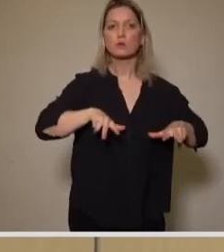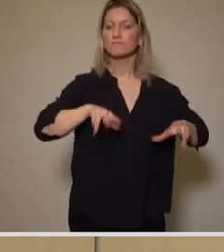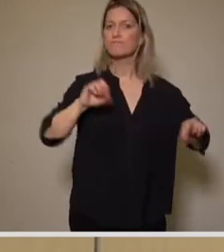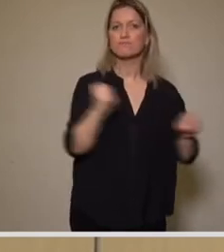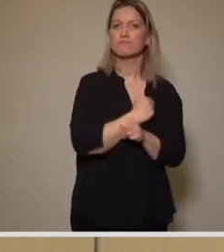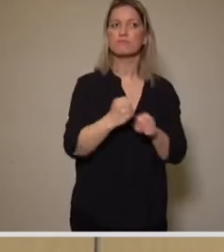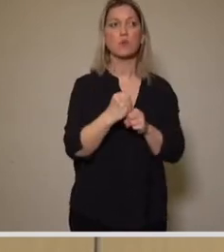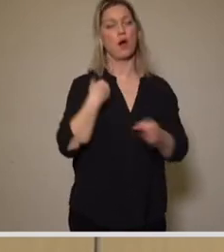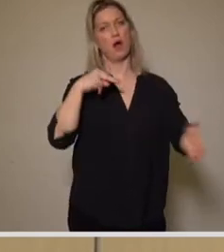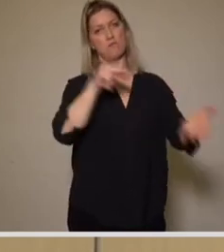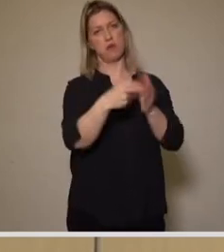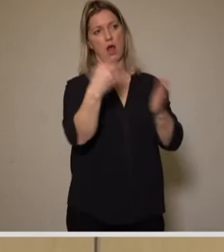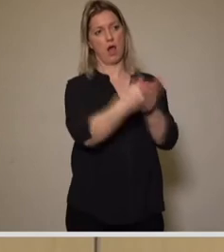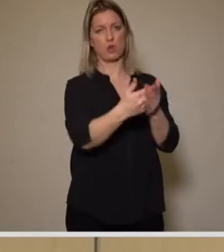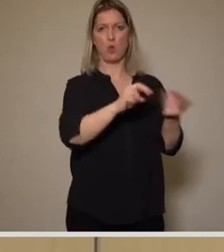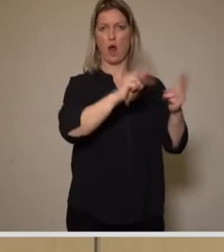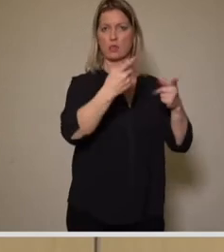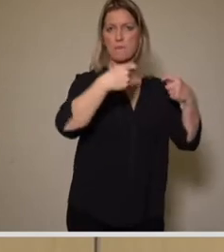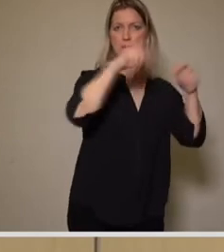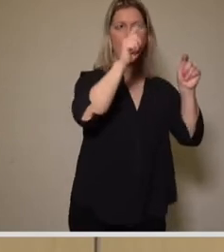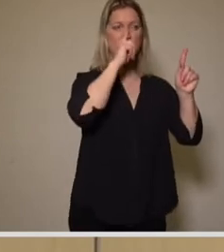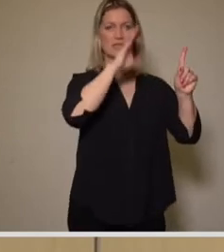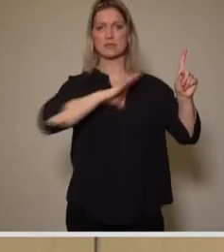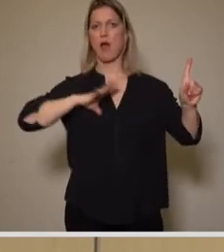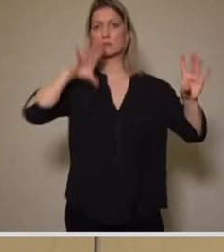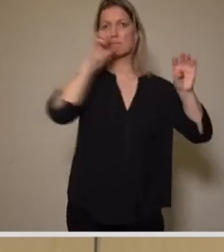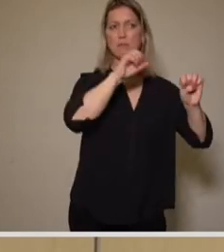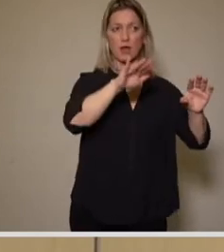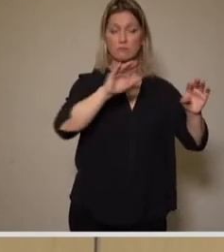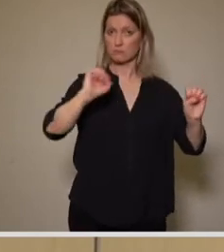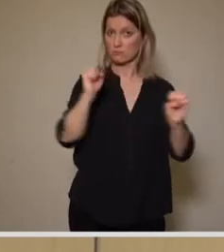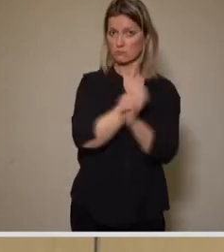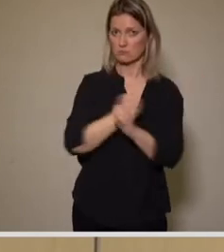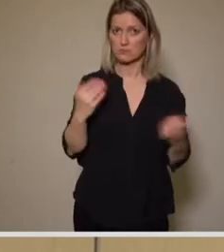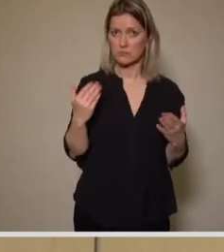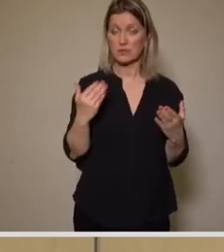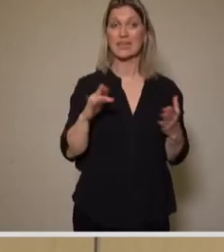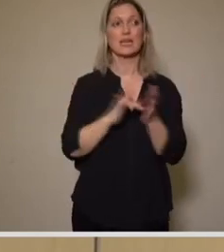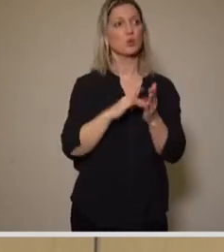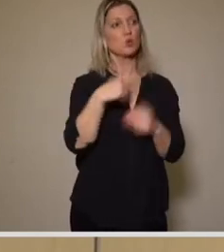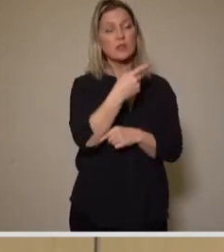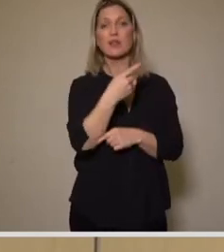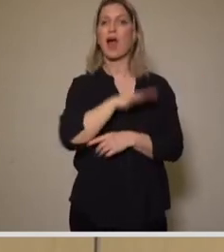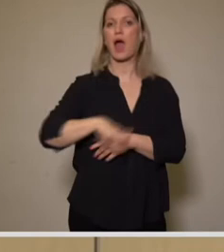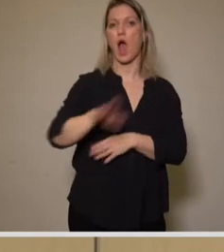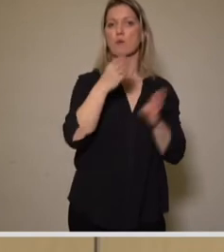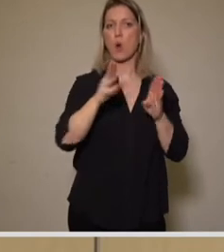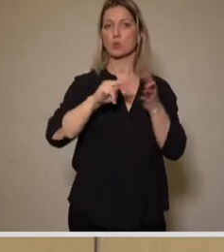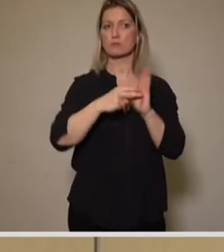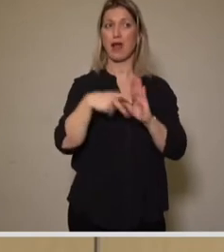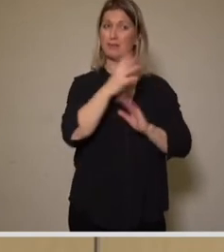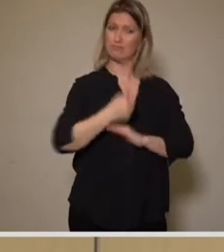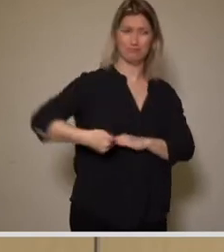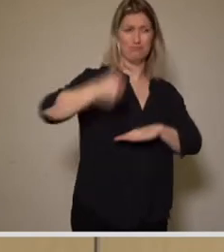Bebauungspläne, Ausweisungen durch Sachsen, weil dieser höchste Raumordnungsplan in Sachsen eben jedes